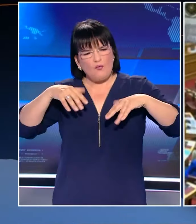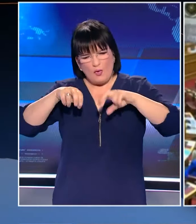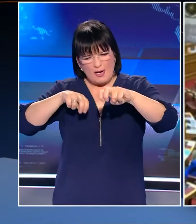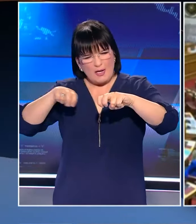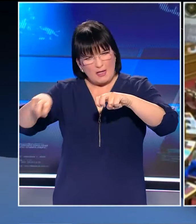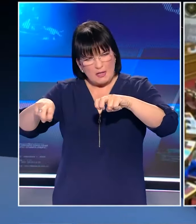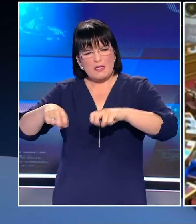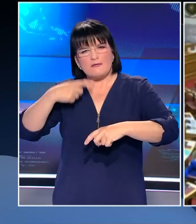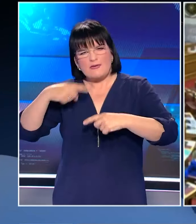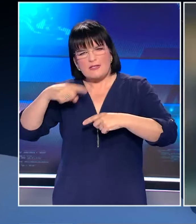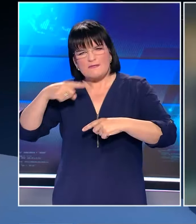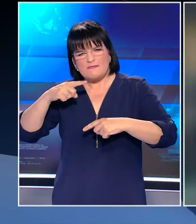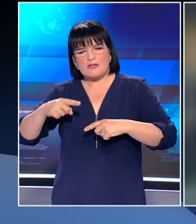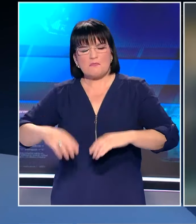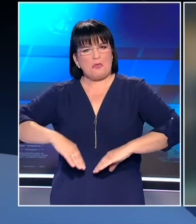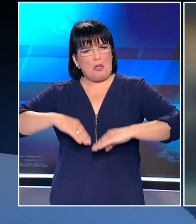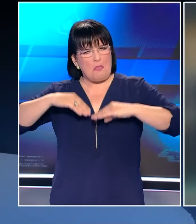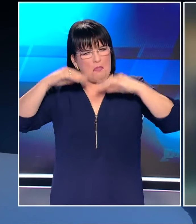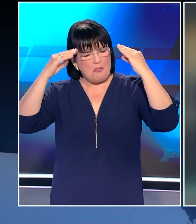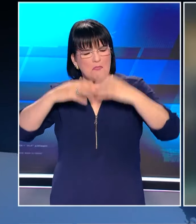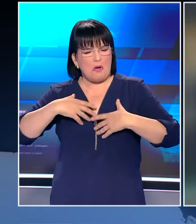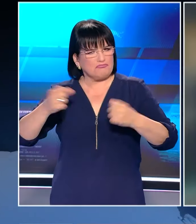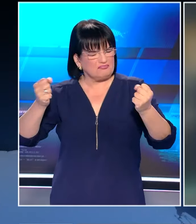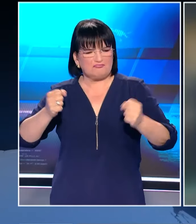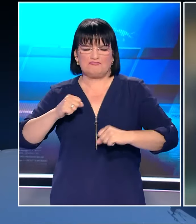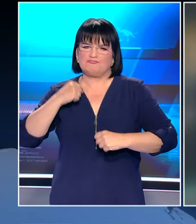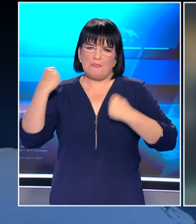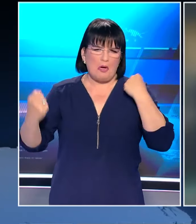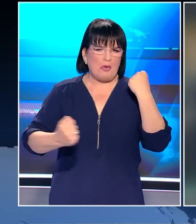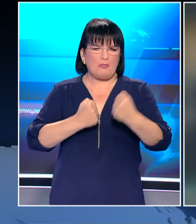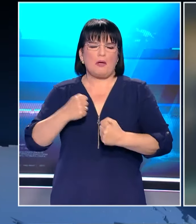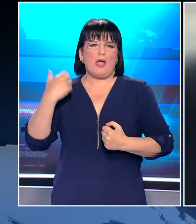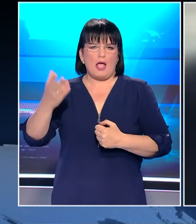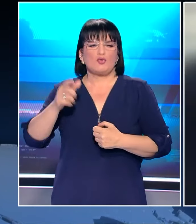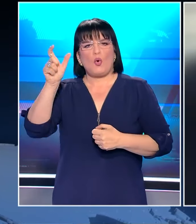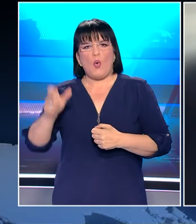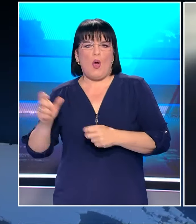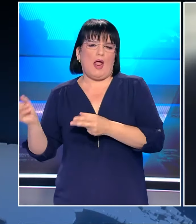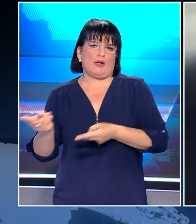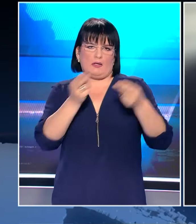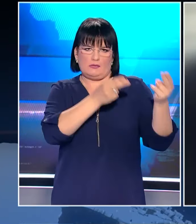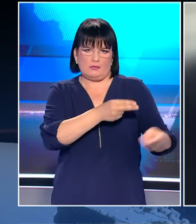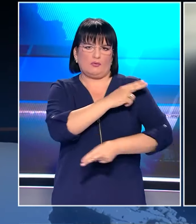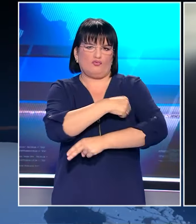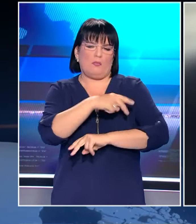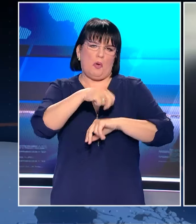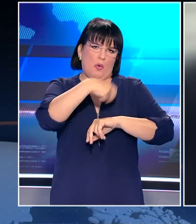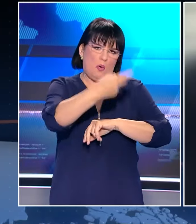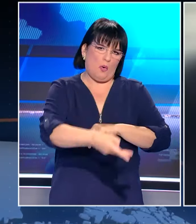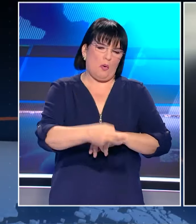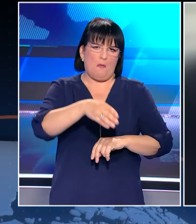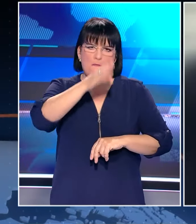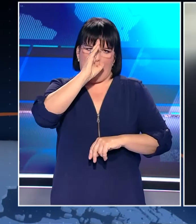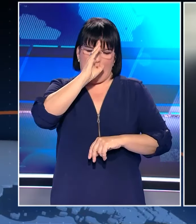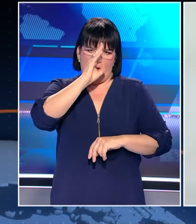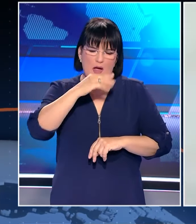Υπότιτλοι AUTHORWAVE Ο βουλευτής της ελληνικής λύσης κατέληξε στο νοσοκομείο μετά από πτώση και χτύπημα στο πρόσωπο.